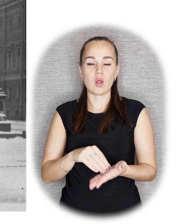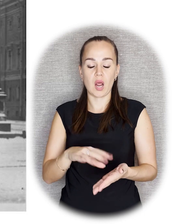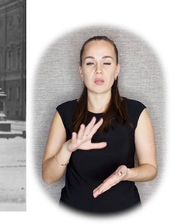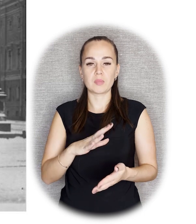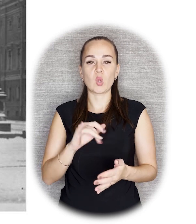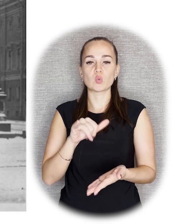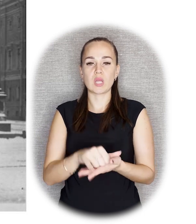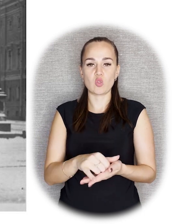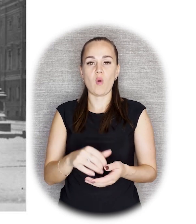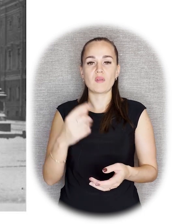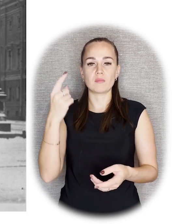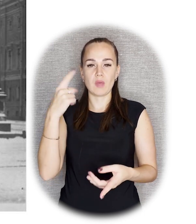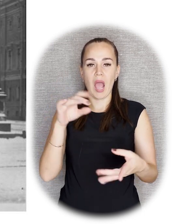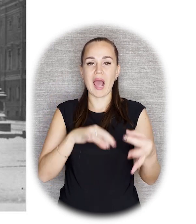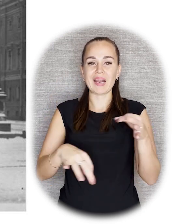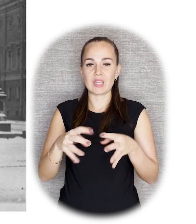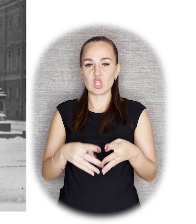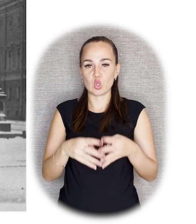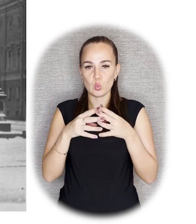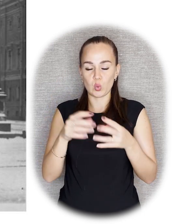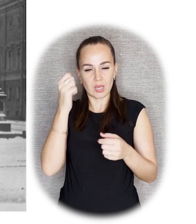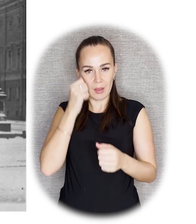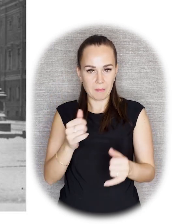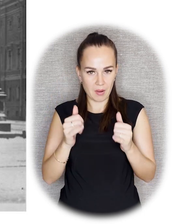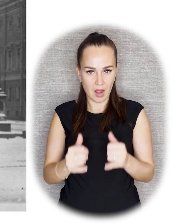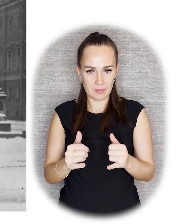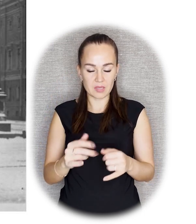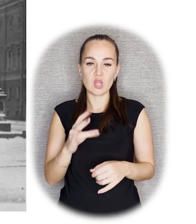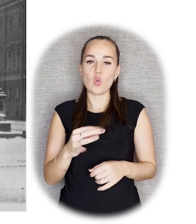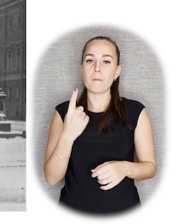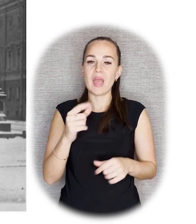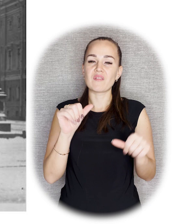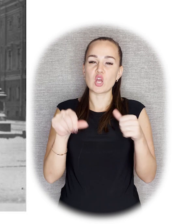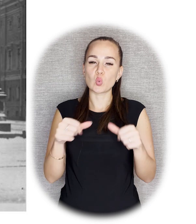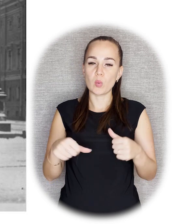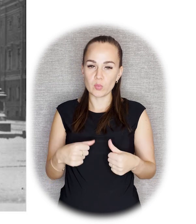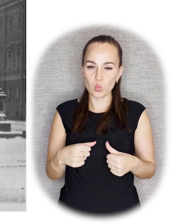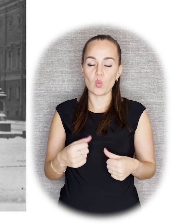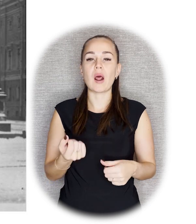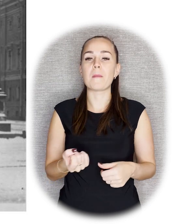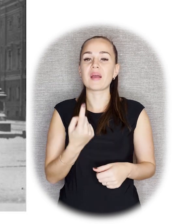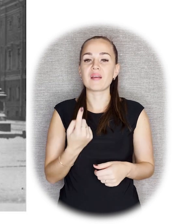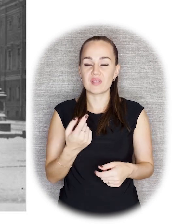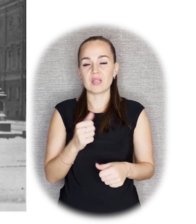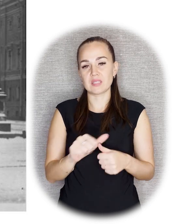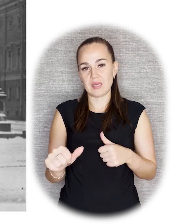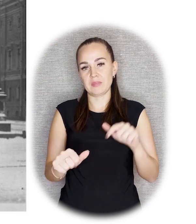установлен архитектурный памятник, архитектура Руднева. Но первый скульптурный памятник появился именно здесь.